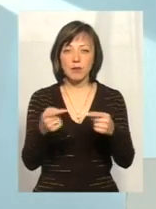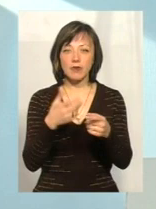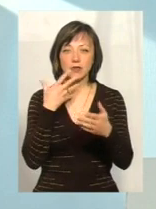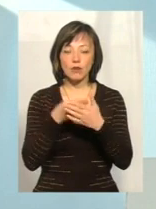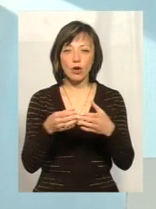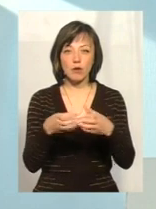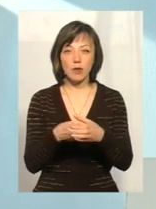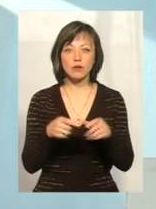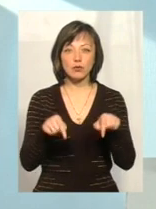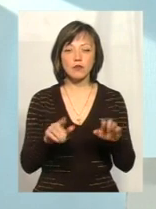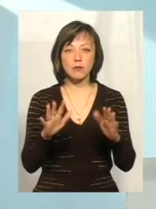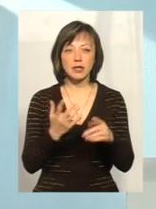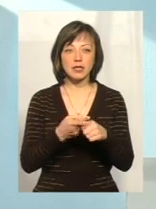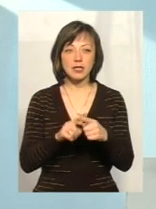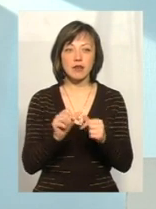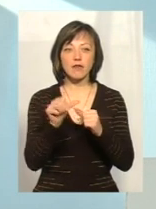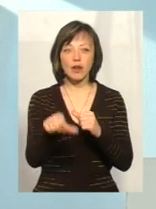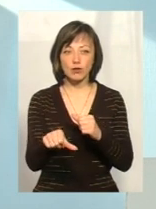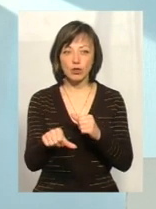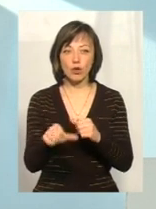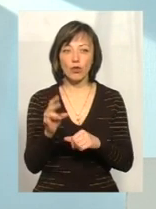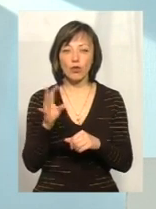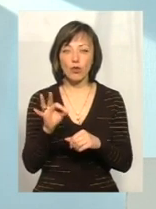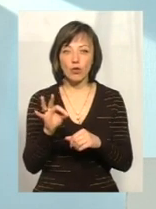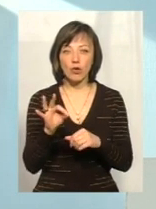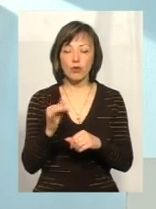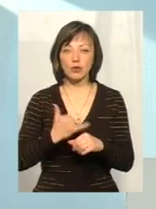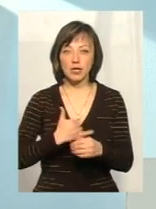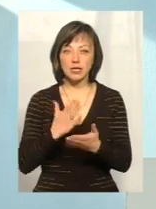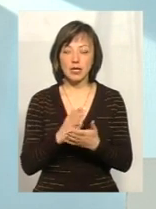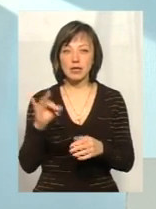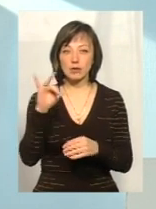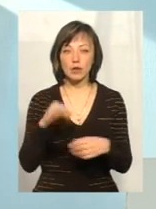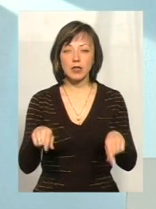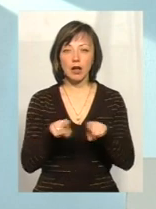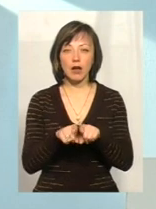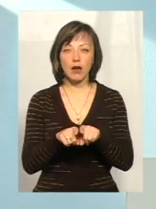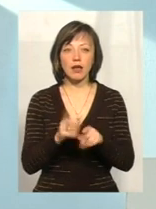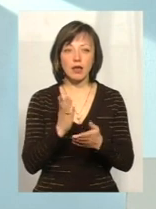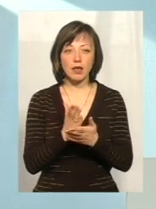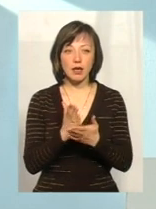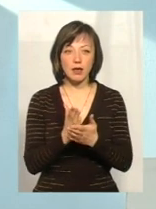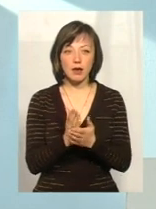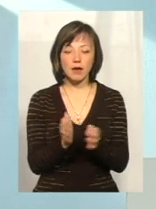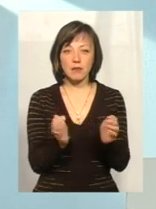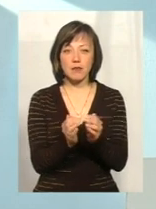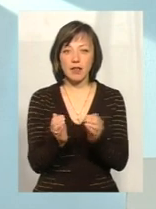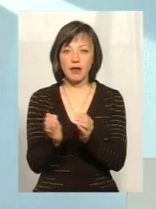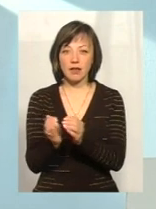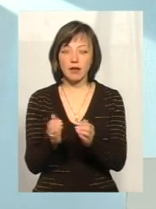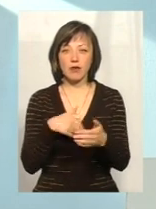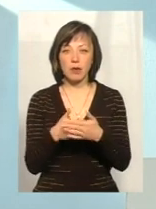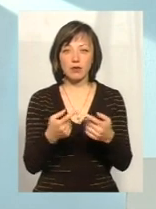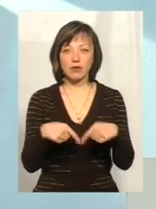своїй громаді. В даному випадку це є виключення. Але в нас є історія така, що в нас є кишенькові громадські організації